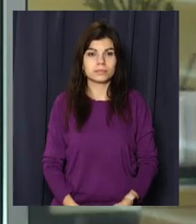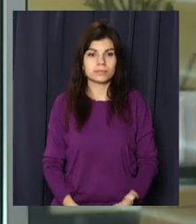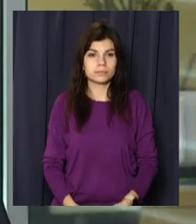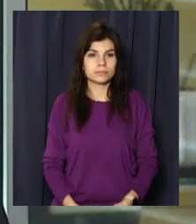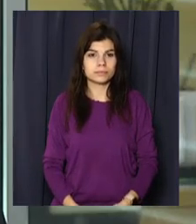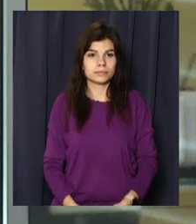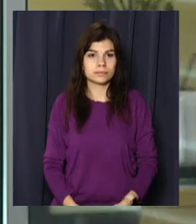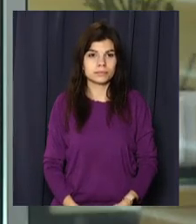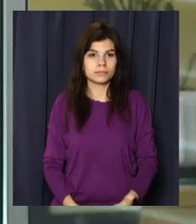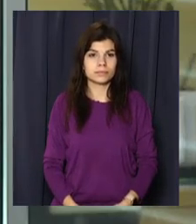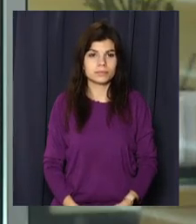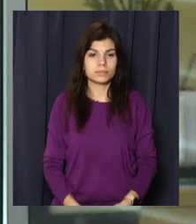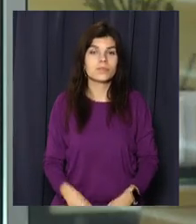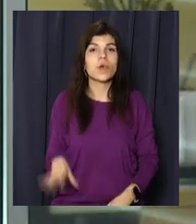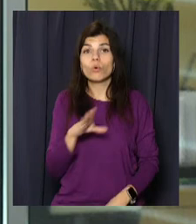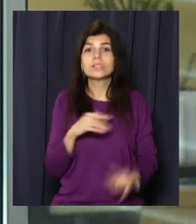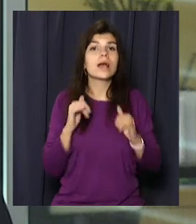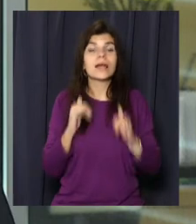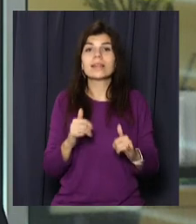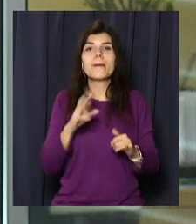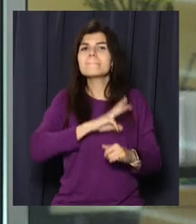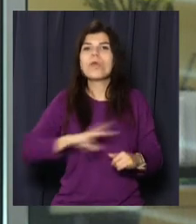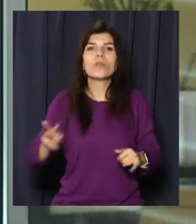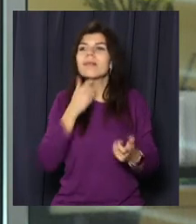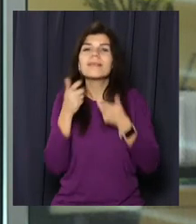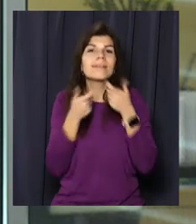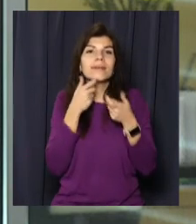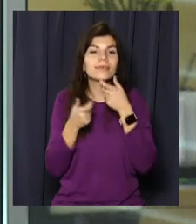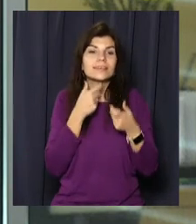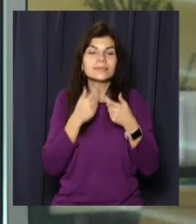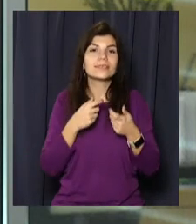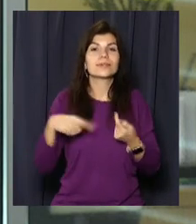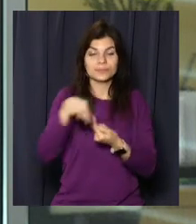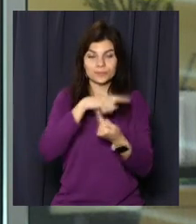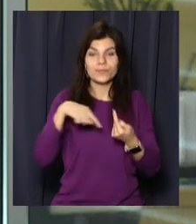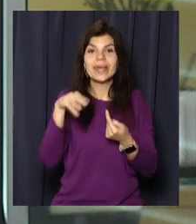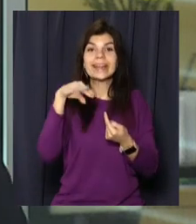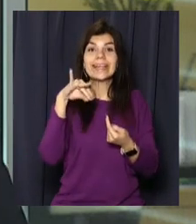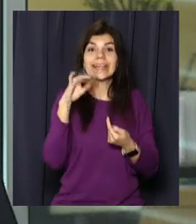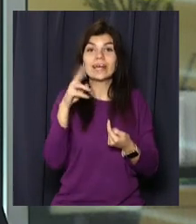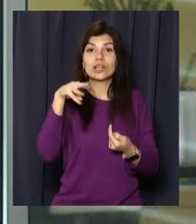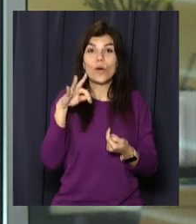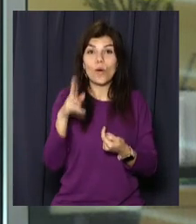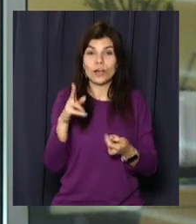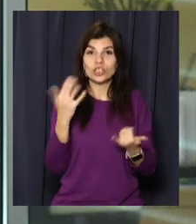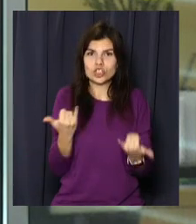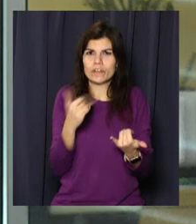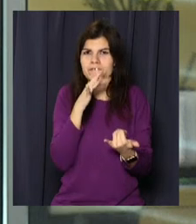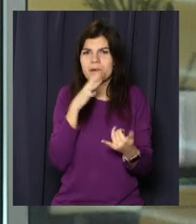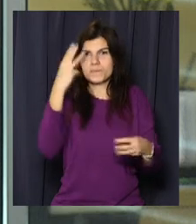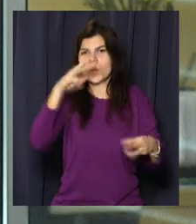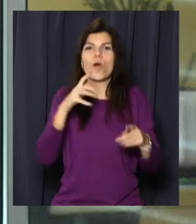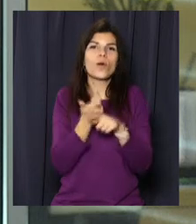Усе заради мільйонних переглядів. Колокористувачів ТікТок з кожним днем шириться. Ця соцмережа є чи не